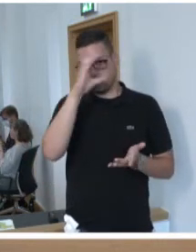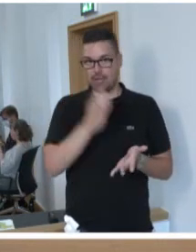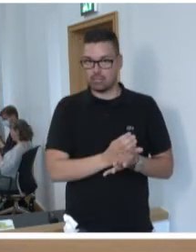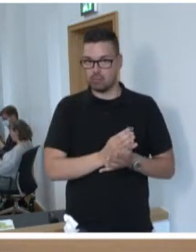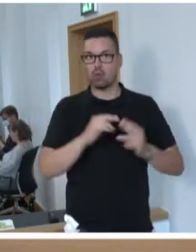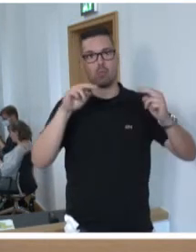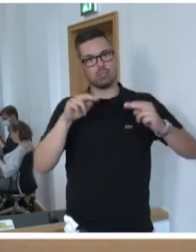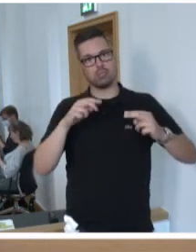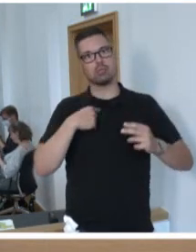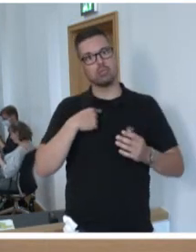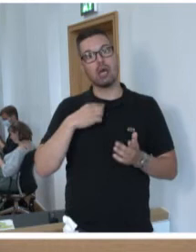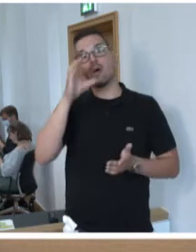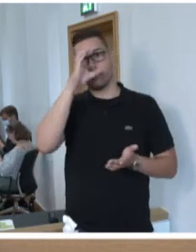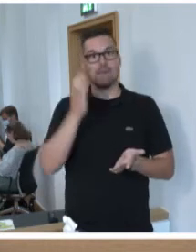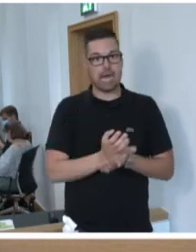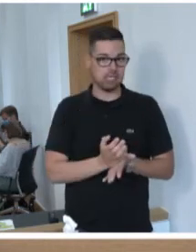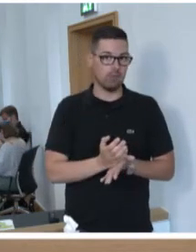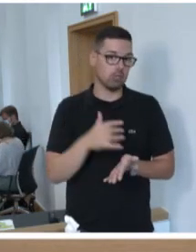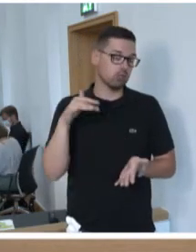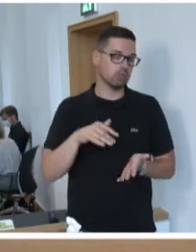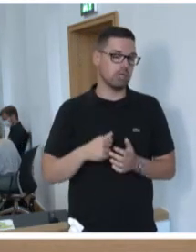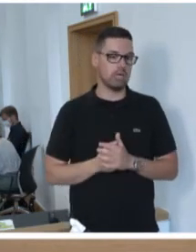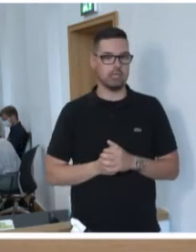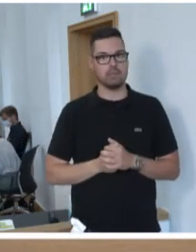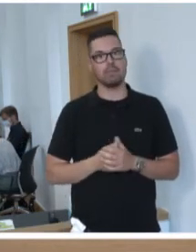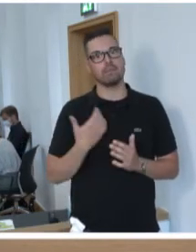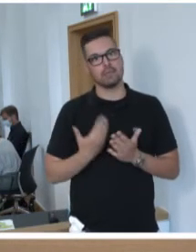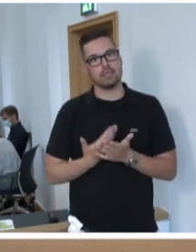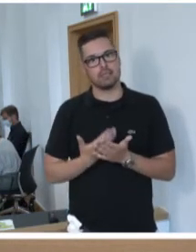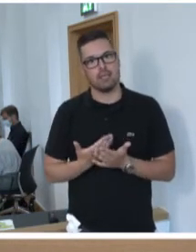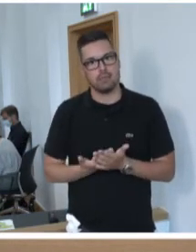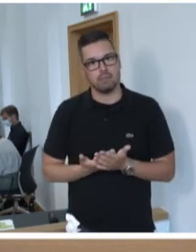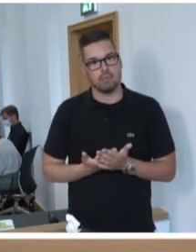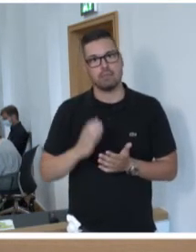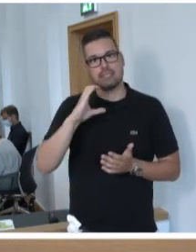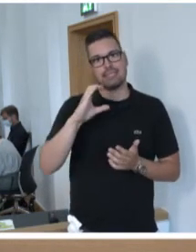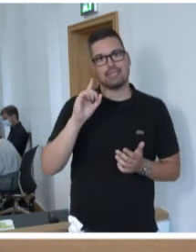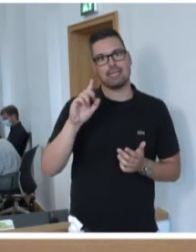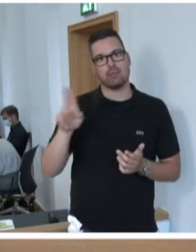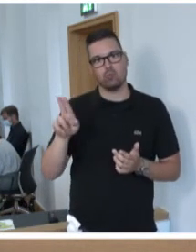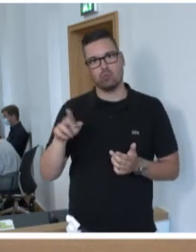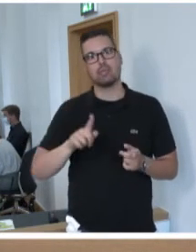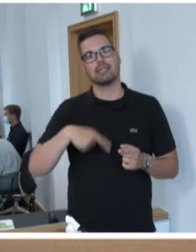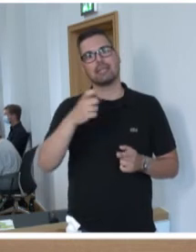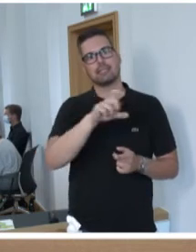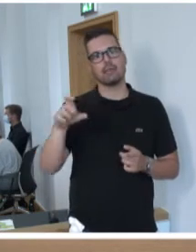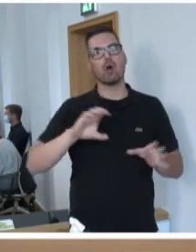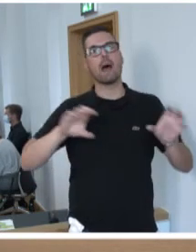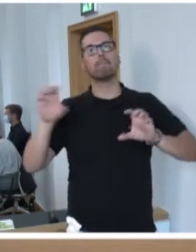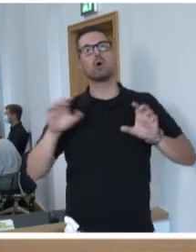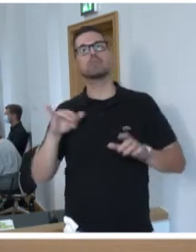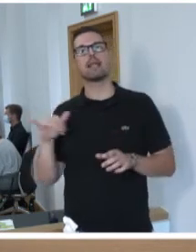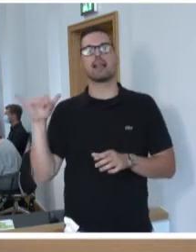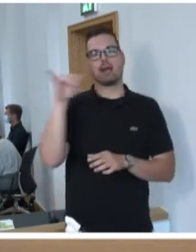Opposition sind, wir fühlen uns und sind in der Verantwortung. Deshalb wird eine Delegation der CDU-Fraktion in der nächsten Woche nach Brüssel reisen